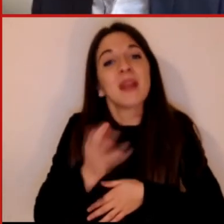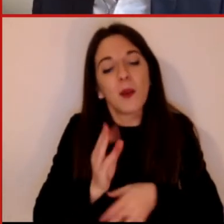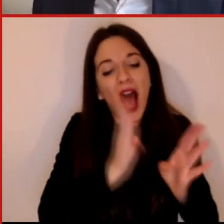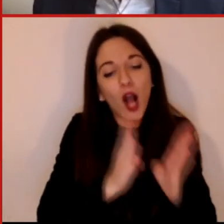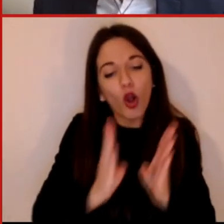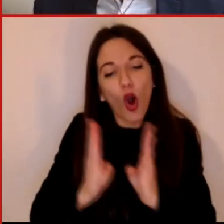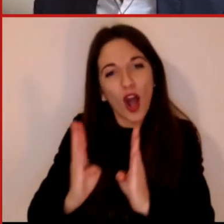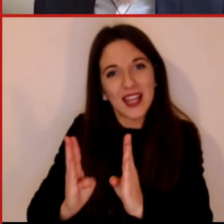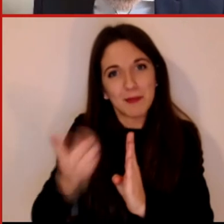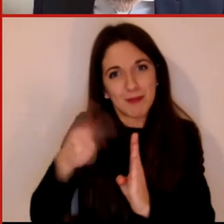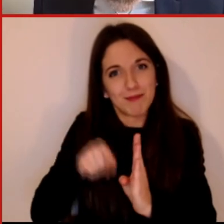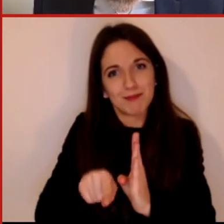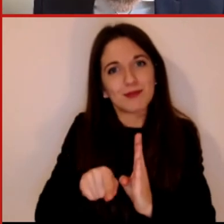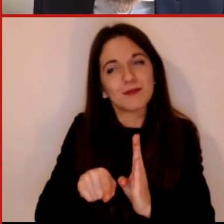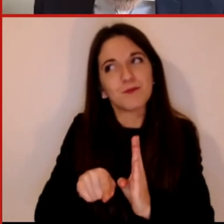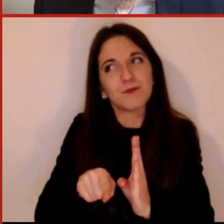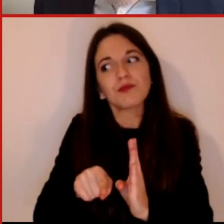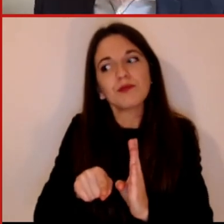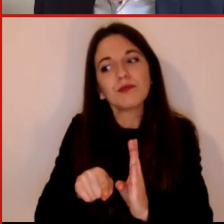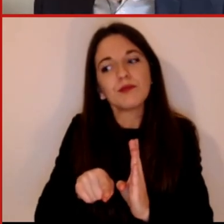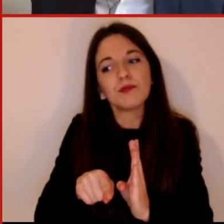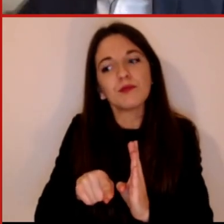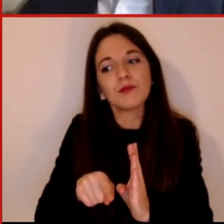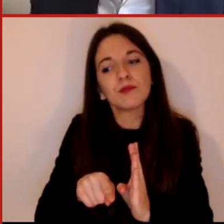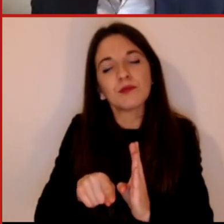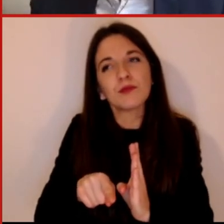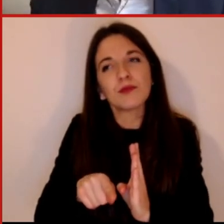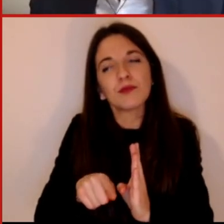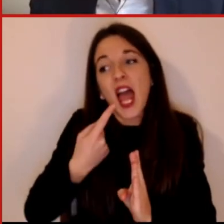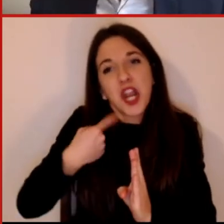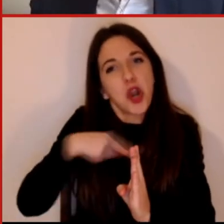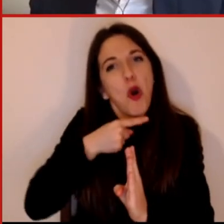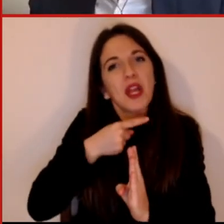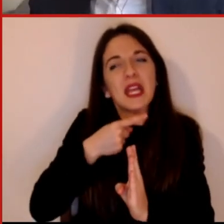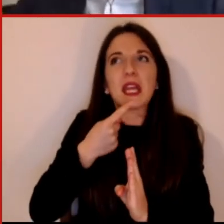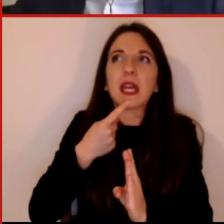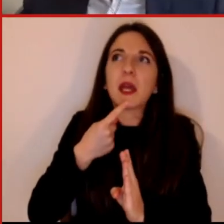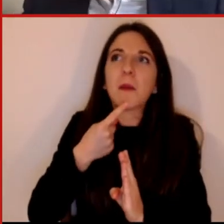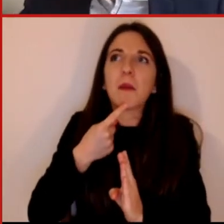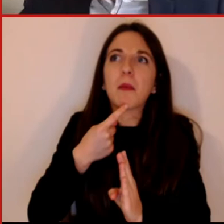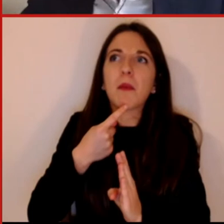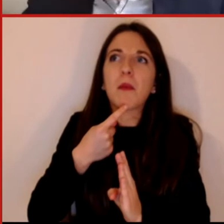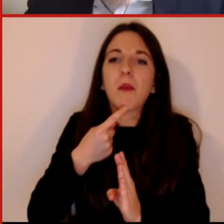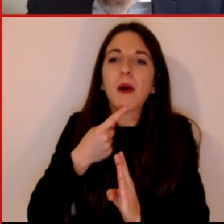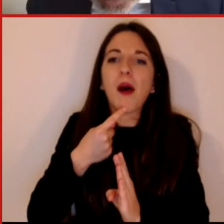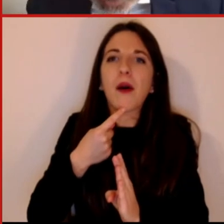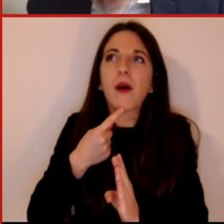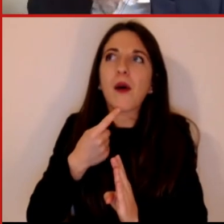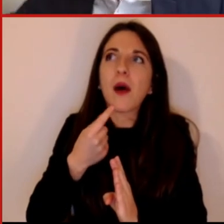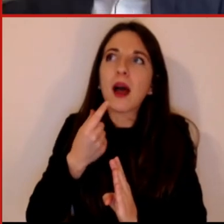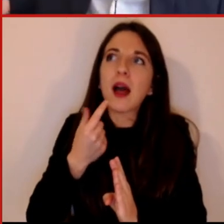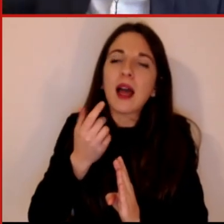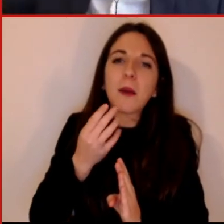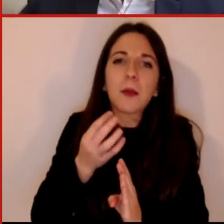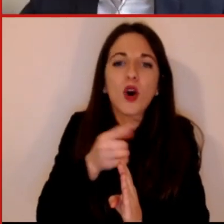che noi pensiamo, che credono di pensare, in realtà sono il pensiero altrui, sono il pensiero